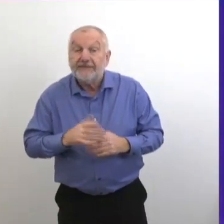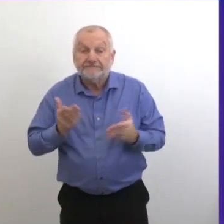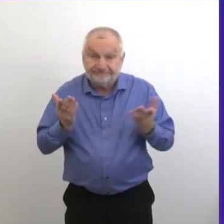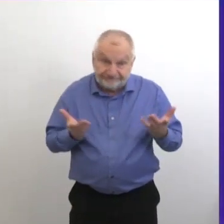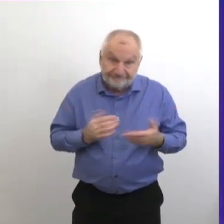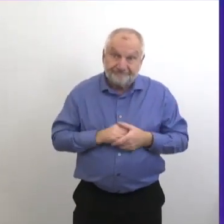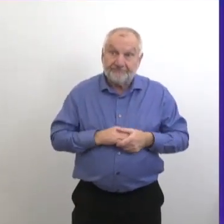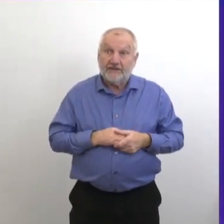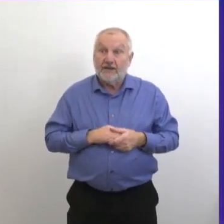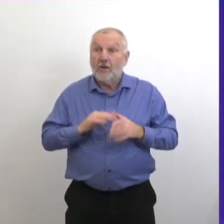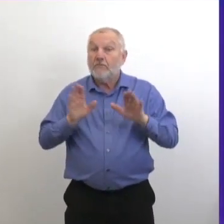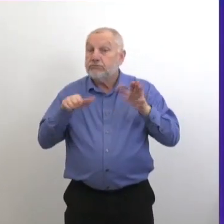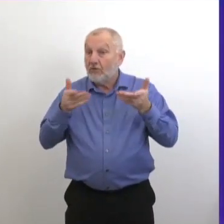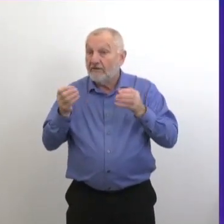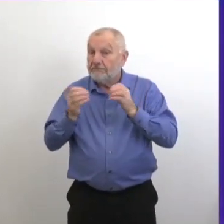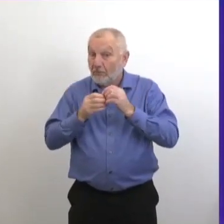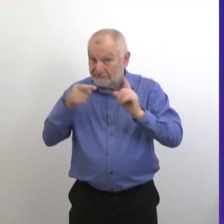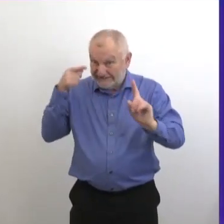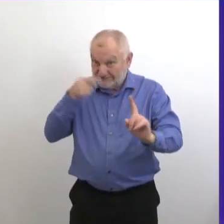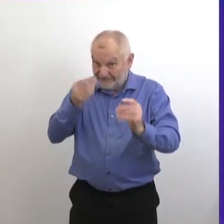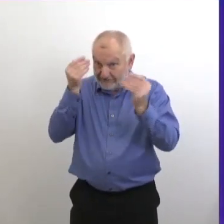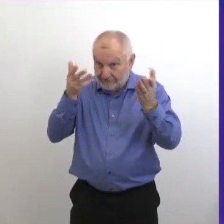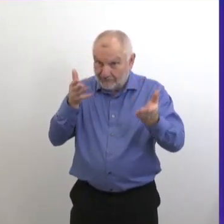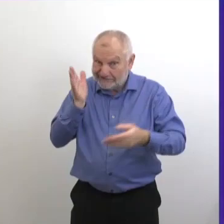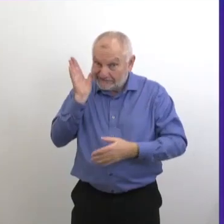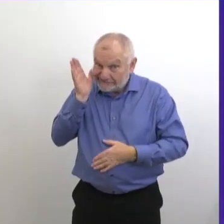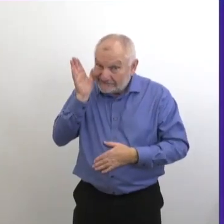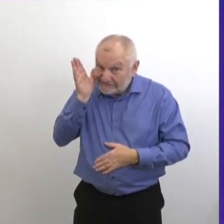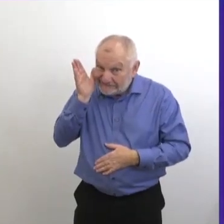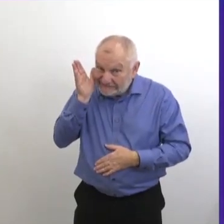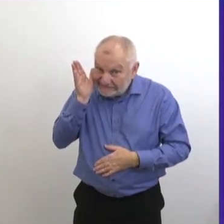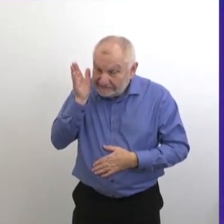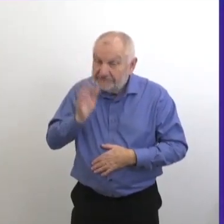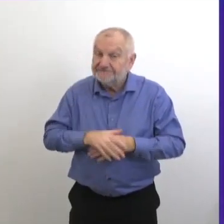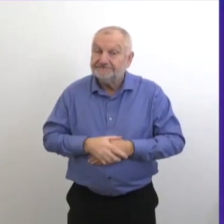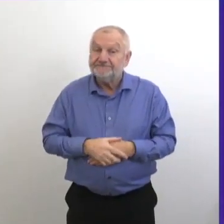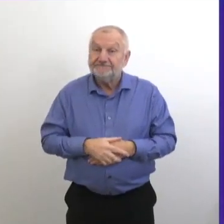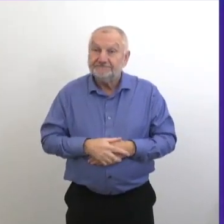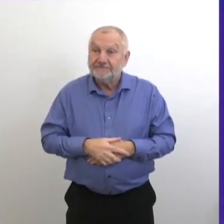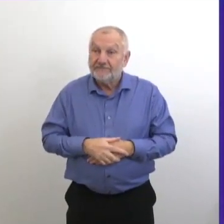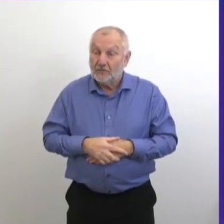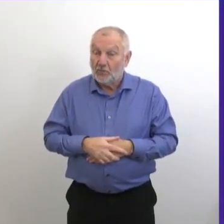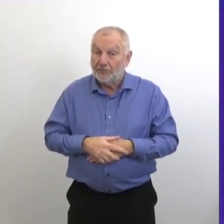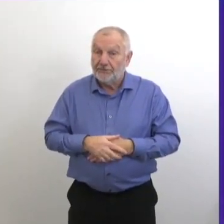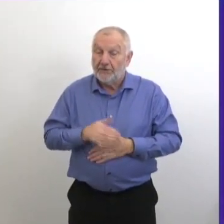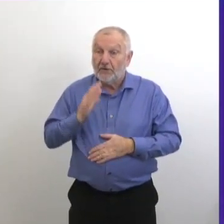détails là-dessus. Comme vous le savez, le vaccin Pfizer